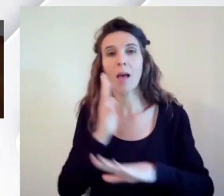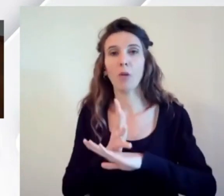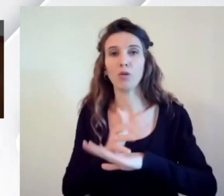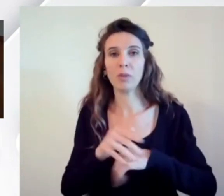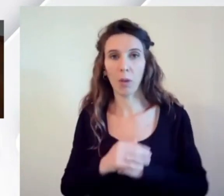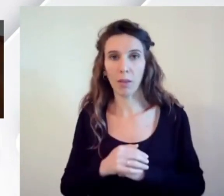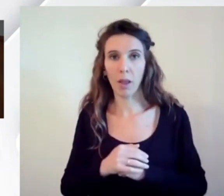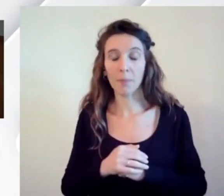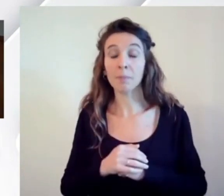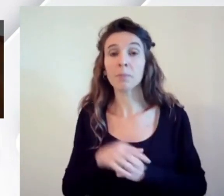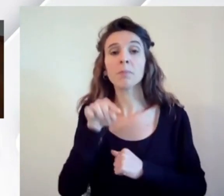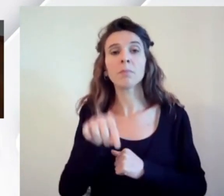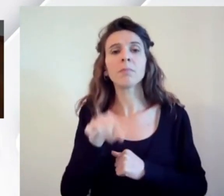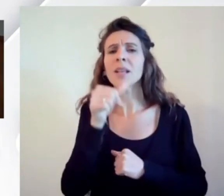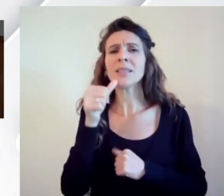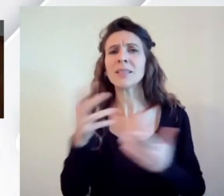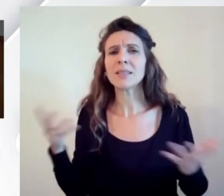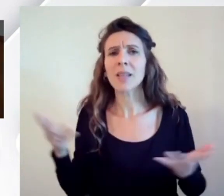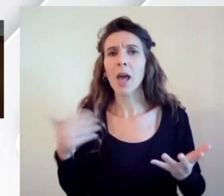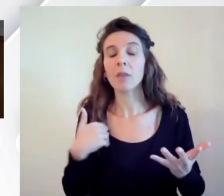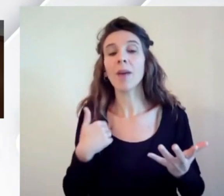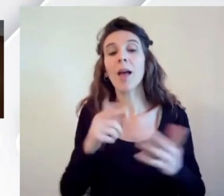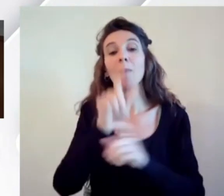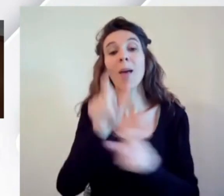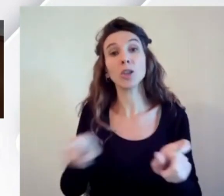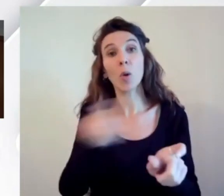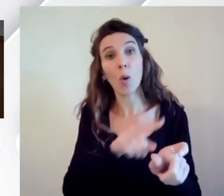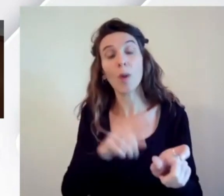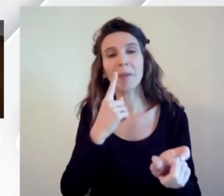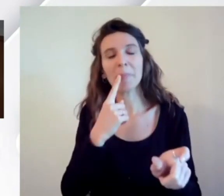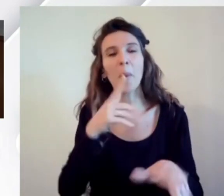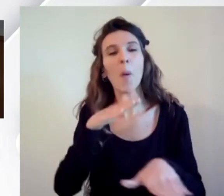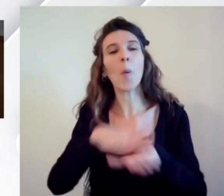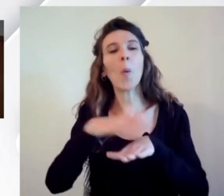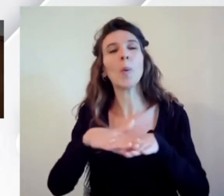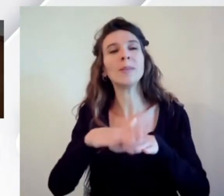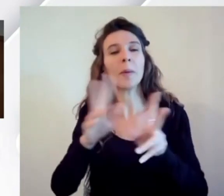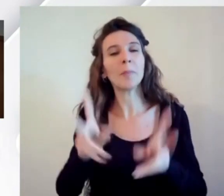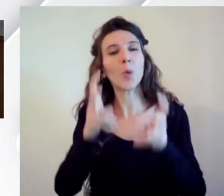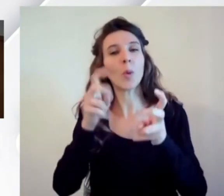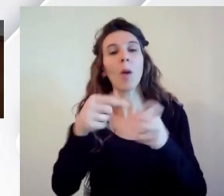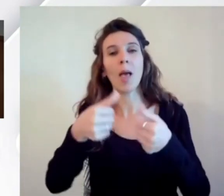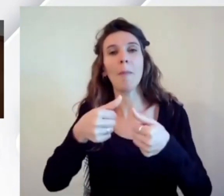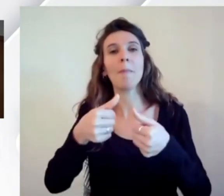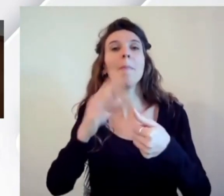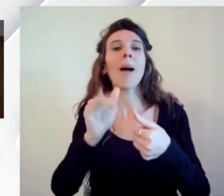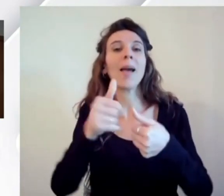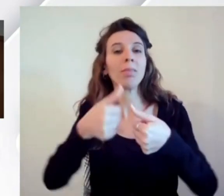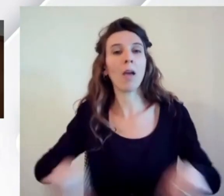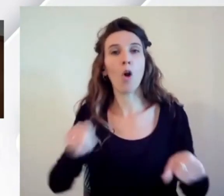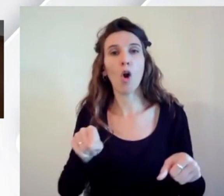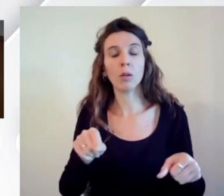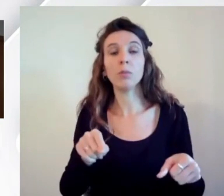essere persone che fanno il by default. Quindi molti professionisti